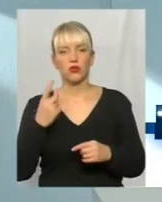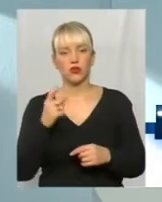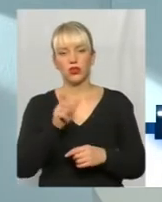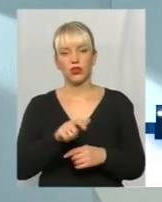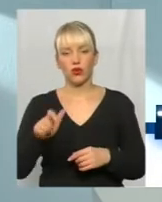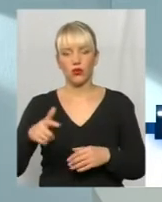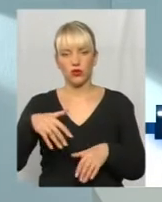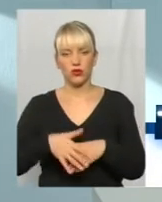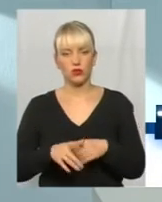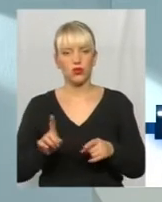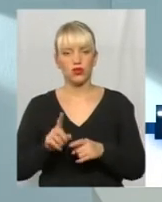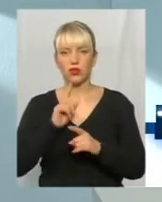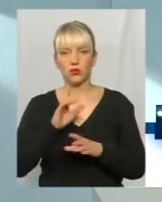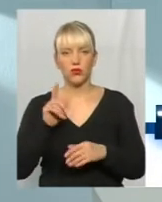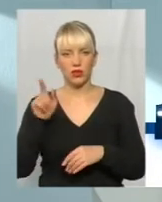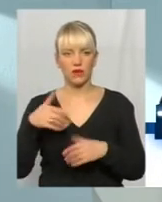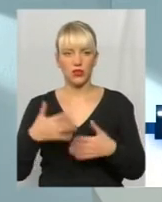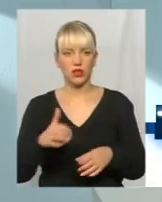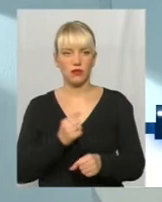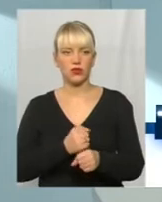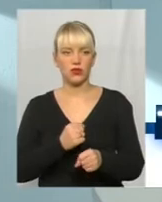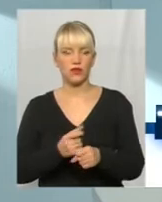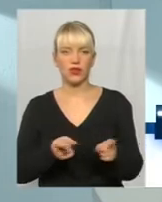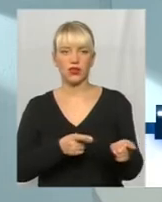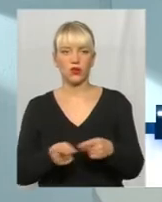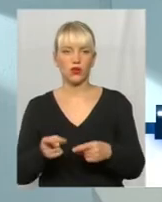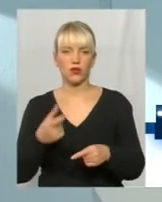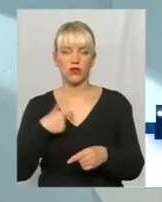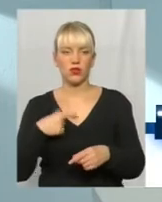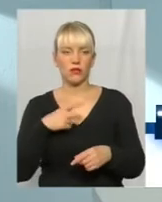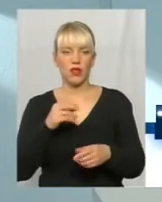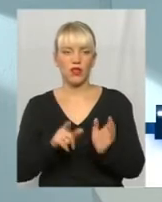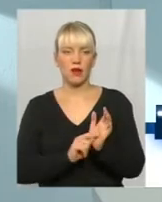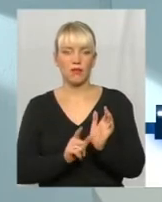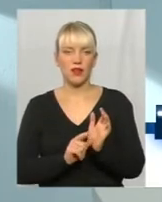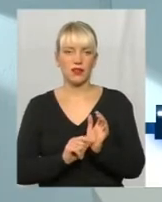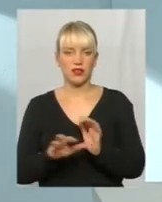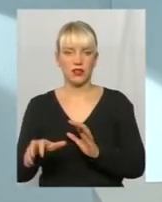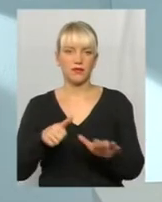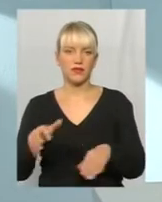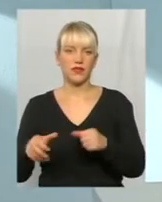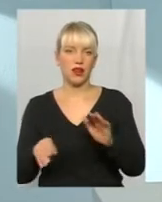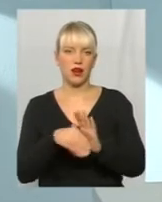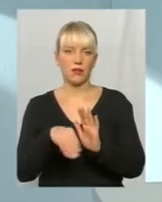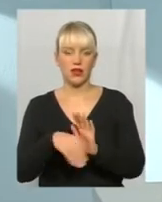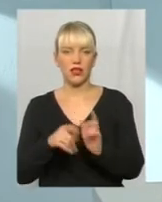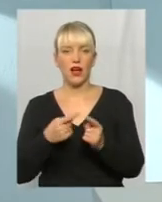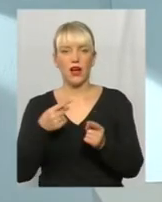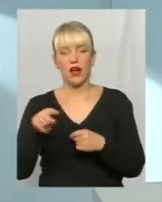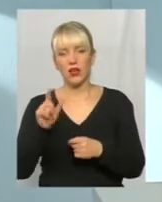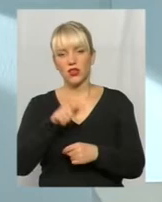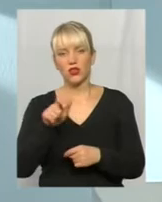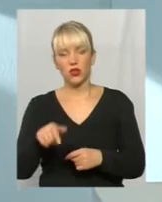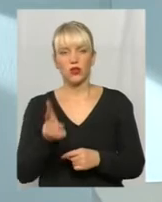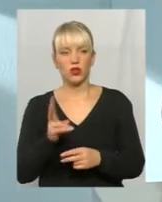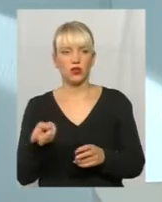розуміють, що вони вже не будуть там працювати і готові собі на пенсію, м'яко кажучи, хабарями назбирати. Інші люди тільки